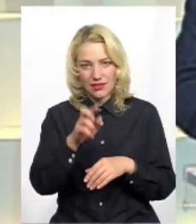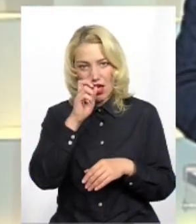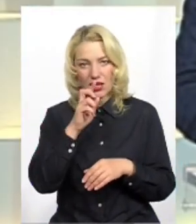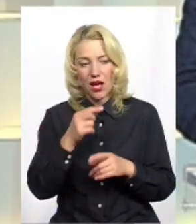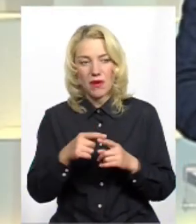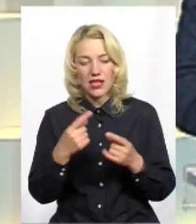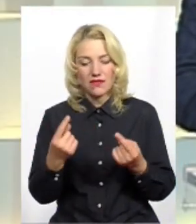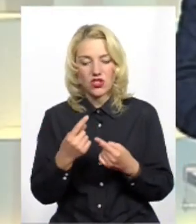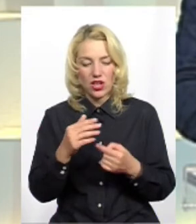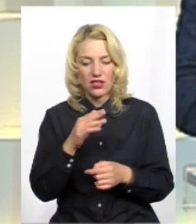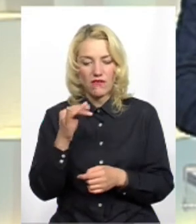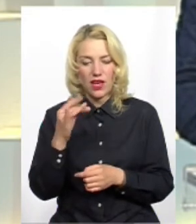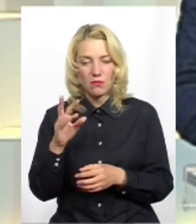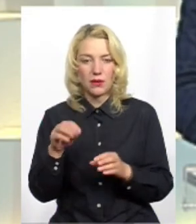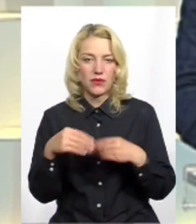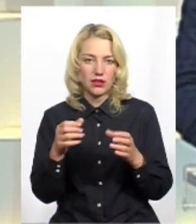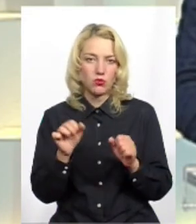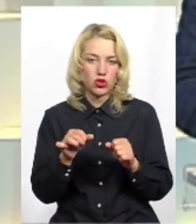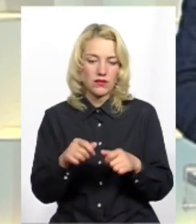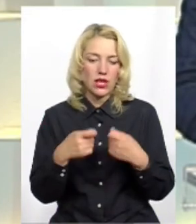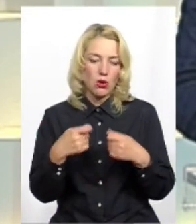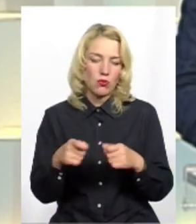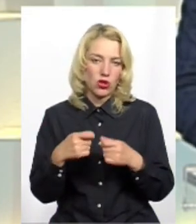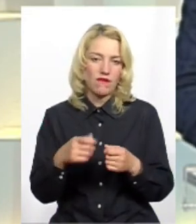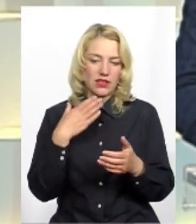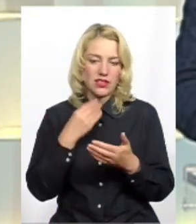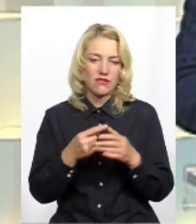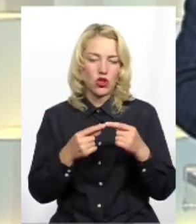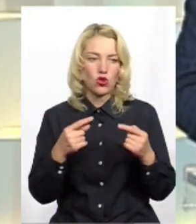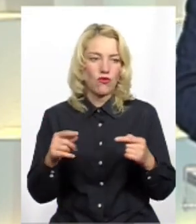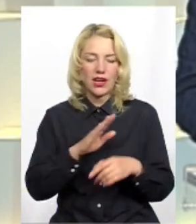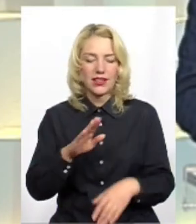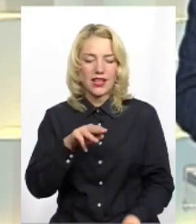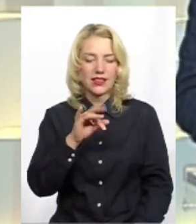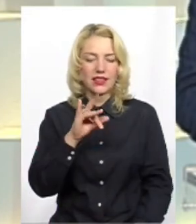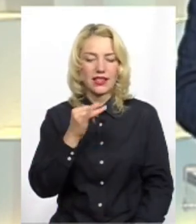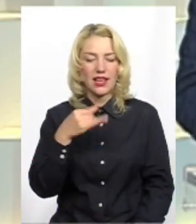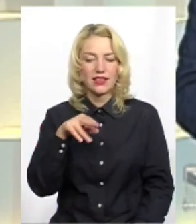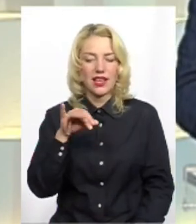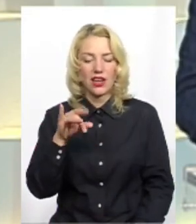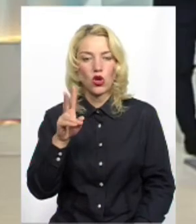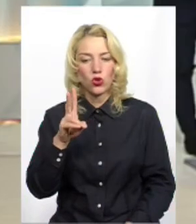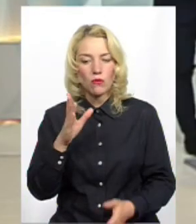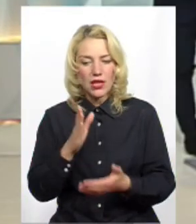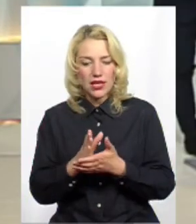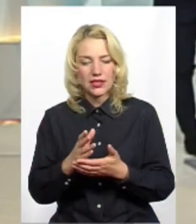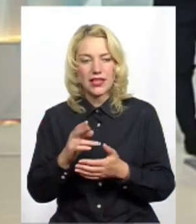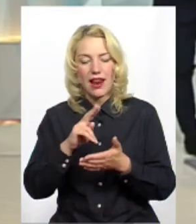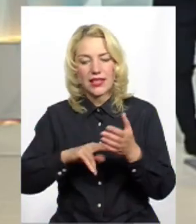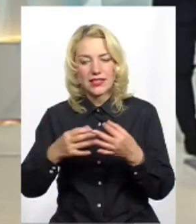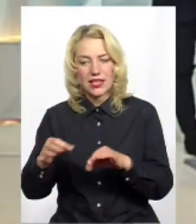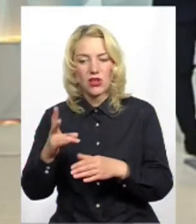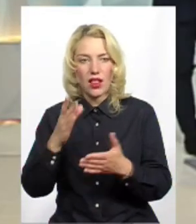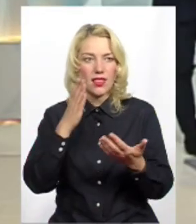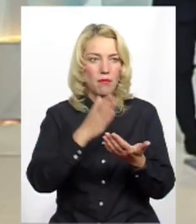звичайним фермерам надати можливість продавати і збувати свій товар не трейдерам, які мають ліцензію, а напряму за кордон. Це